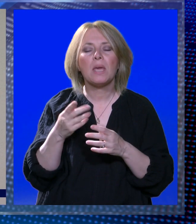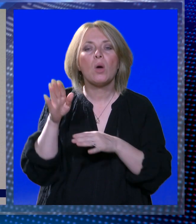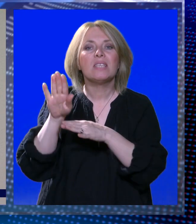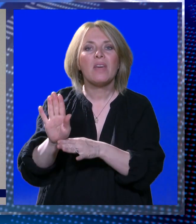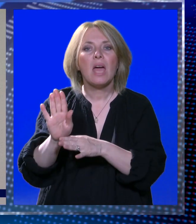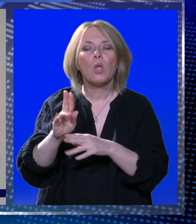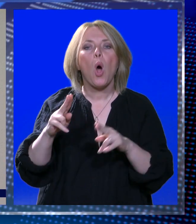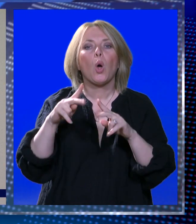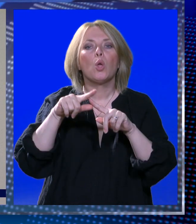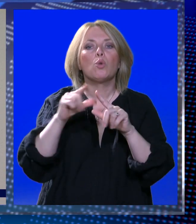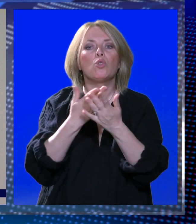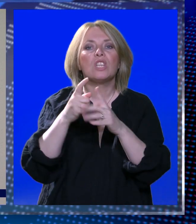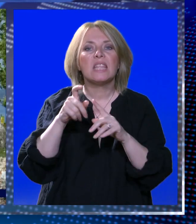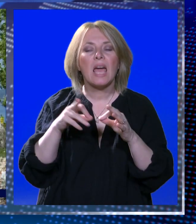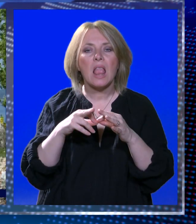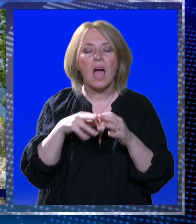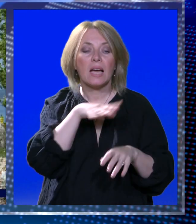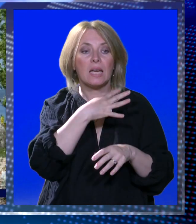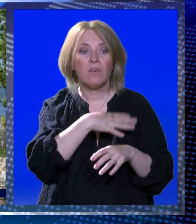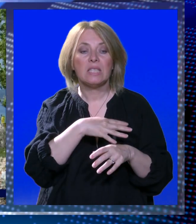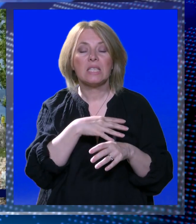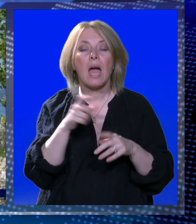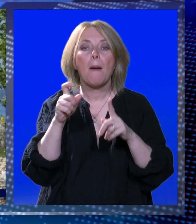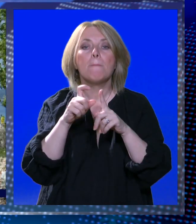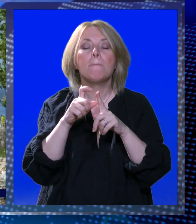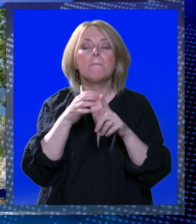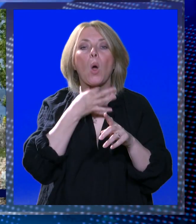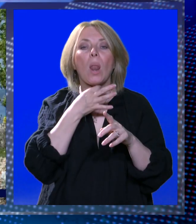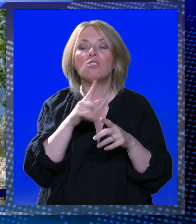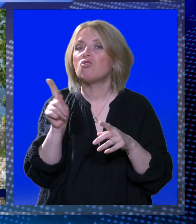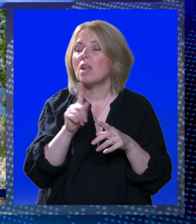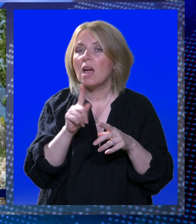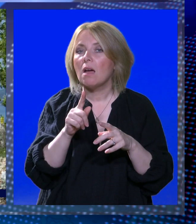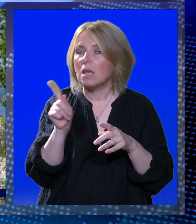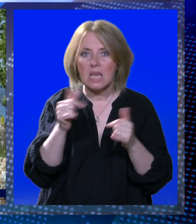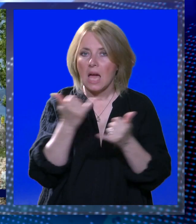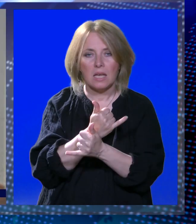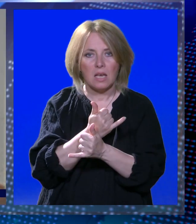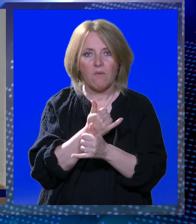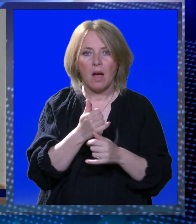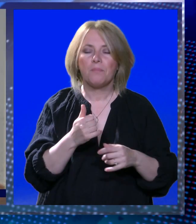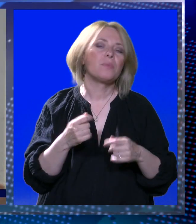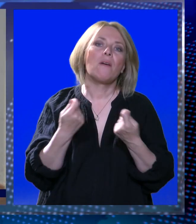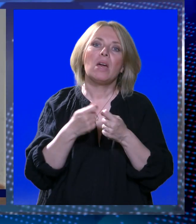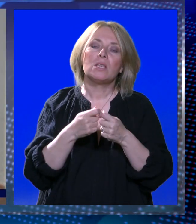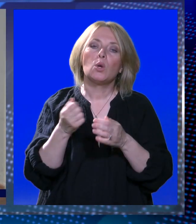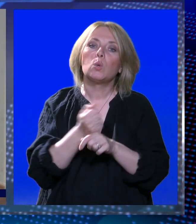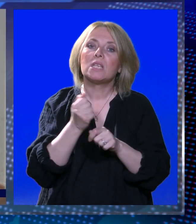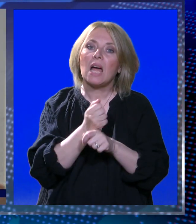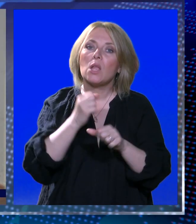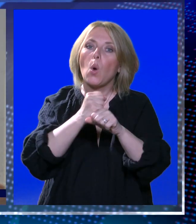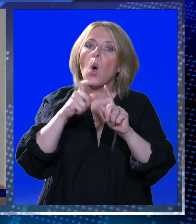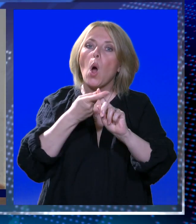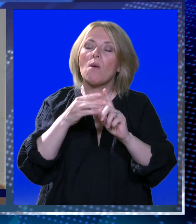Republika Hrvatska proglašena je nedužnomu postupku vezanom za izgradnju golf terena i pratećeg rezorta na Srđu. A iako su pojedinci iz